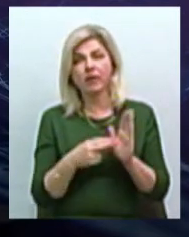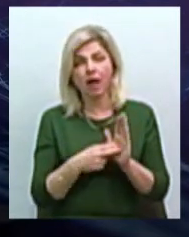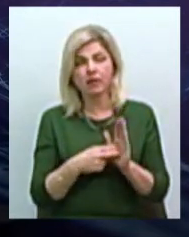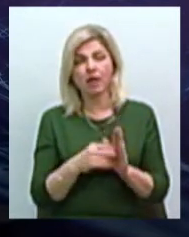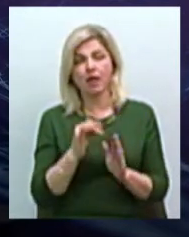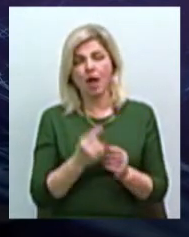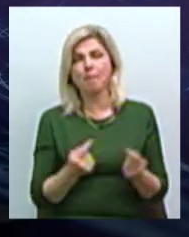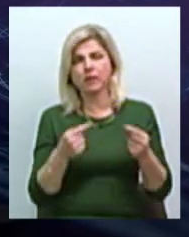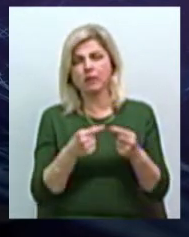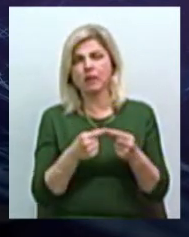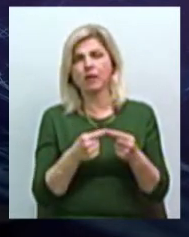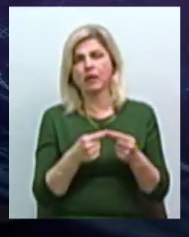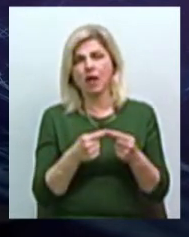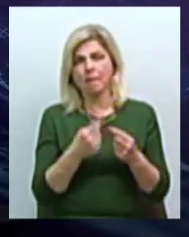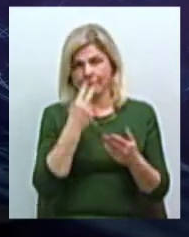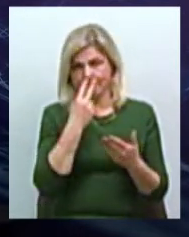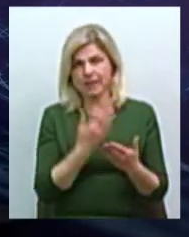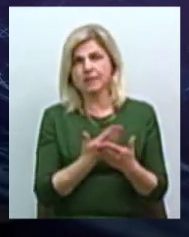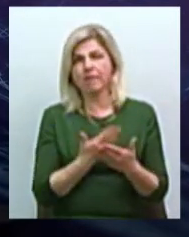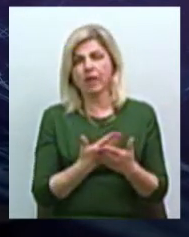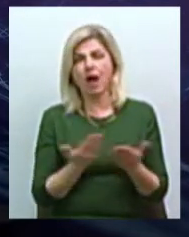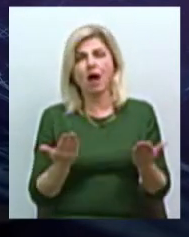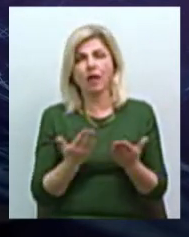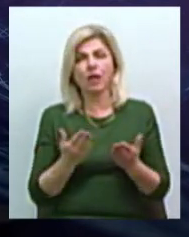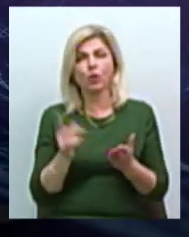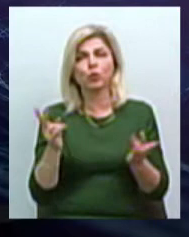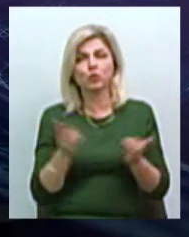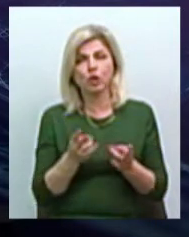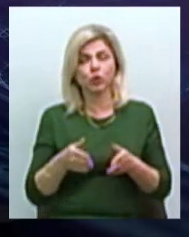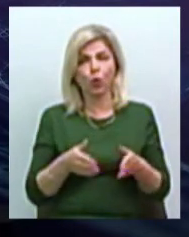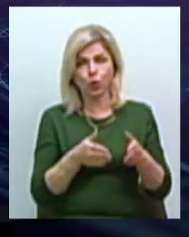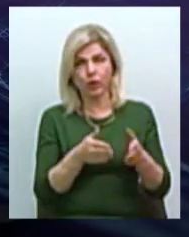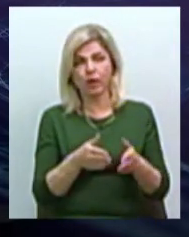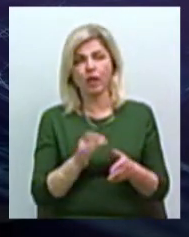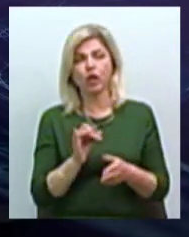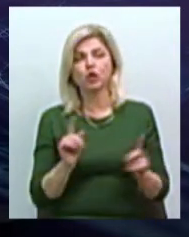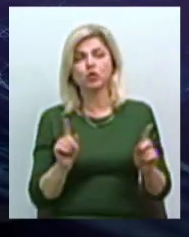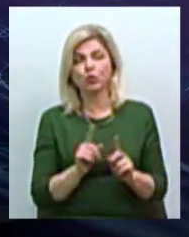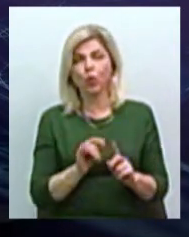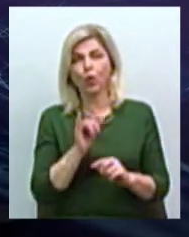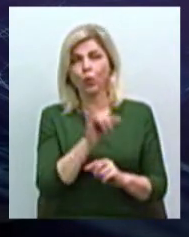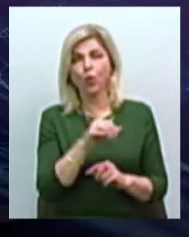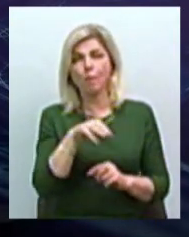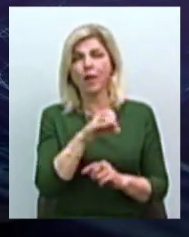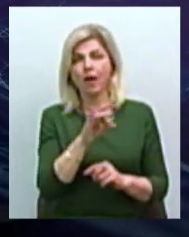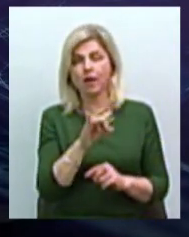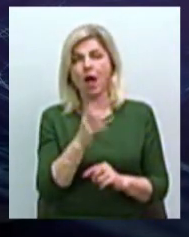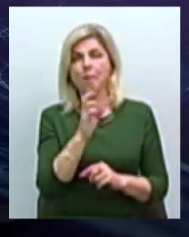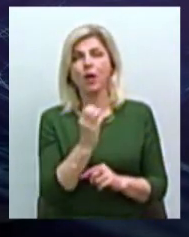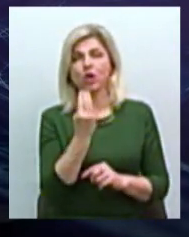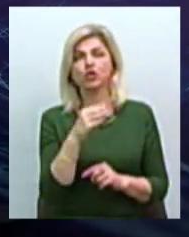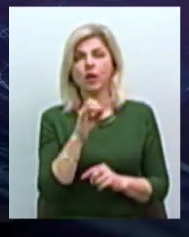чітке представлення, які потрібні дороги, наскільки і що у мэра Баштанки, що у мэра